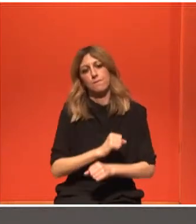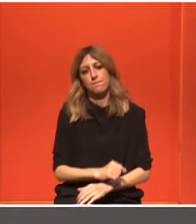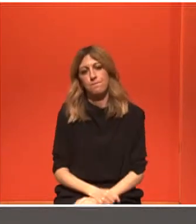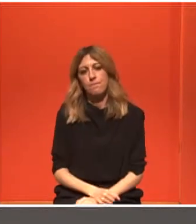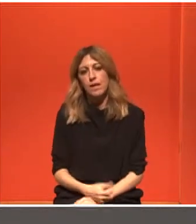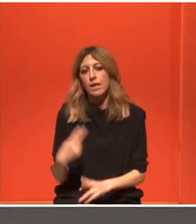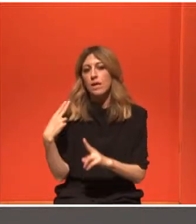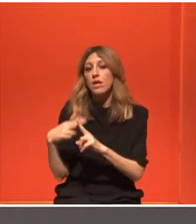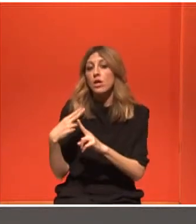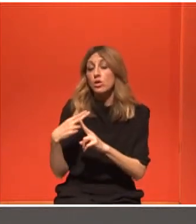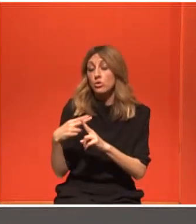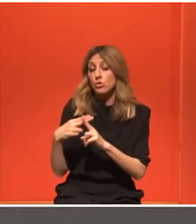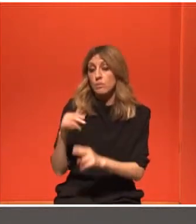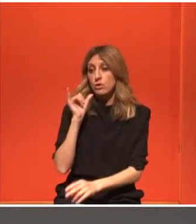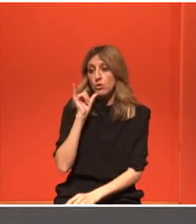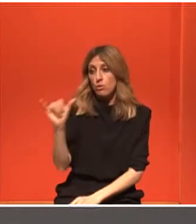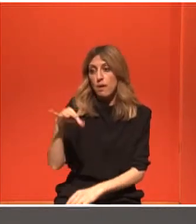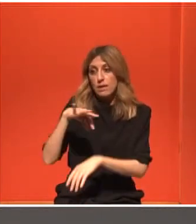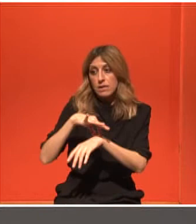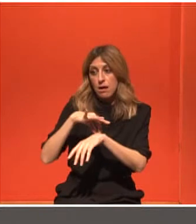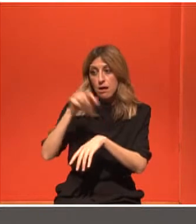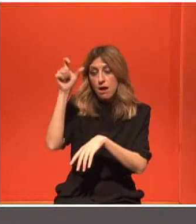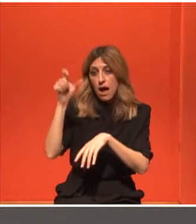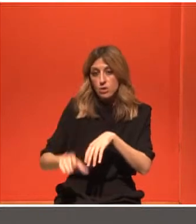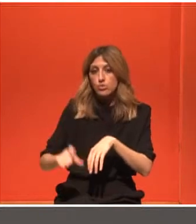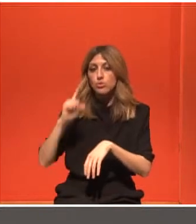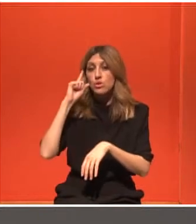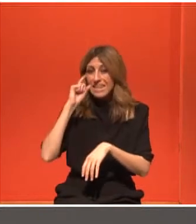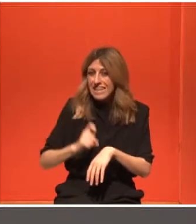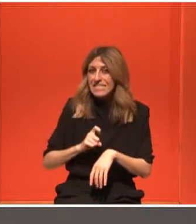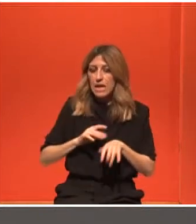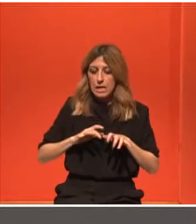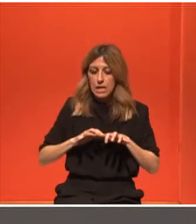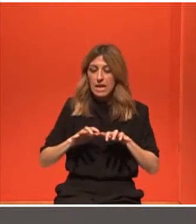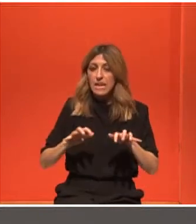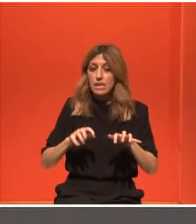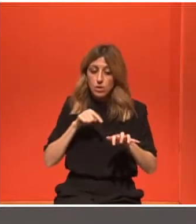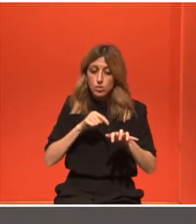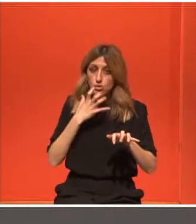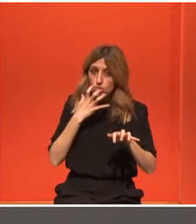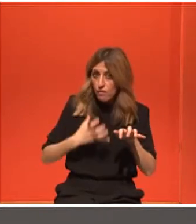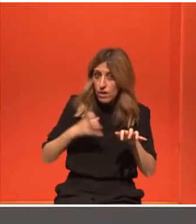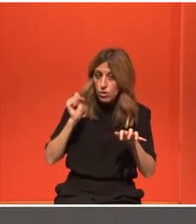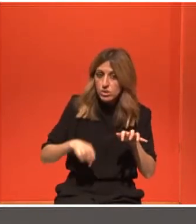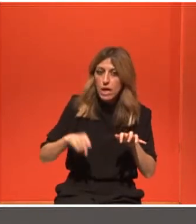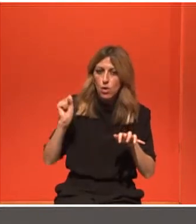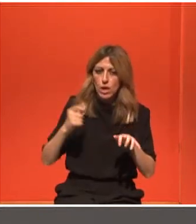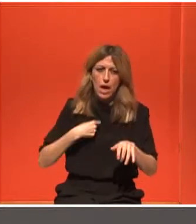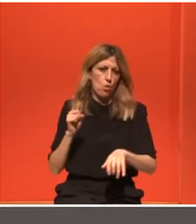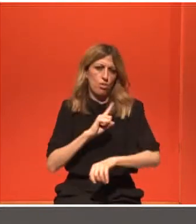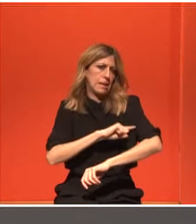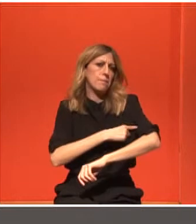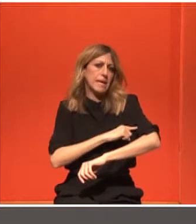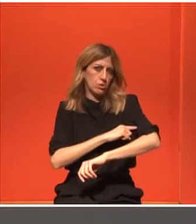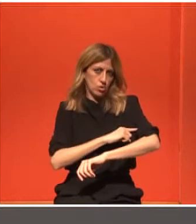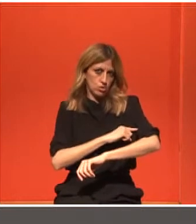σοβαρότητα, τη δεινότητα του καρκίνου του. Γιατί κάποιοι γιατροί, δεν είμαι γιατρός, δεν θέλω να μιλήσω σαν να είμαι, απλώς είναι κάτι που έχω